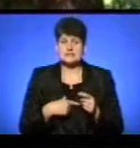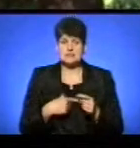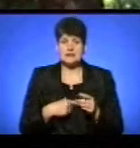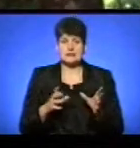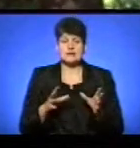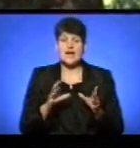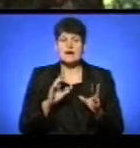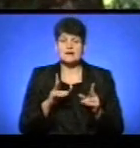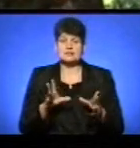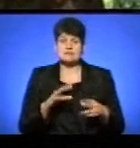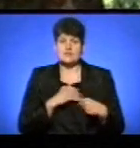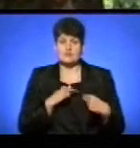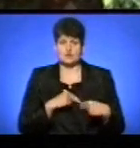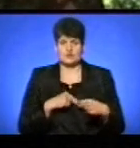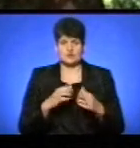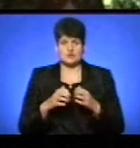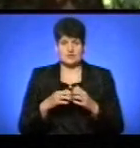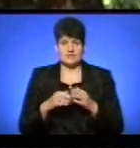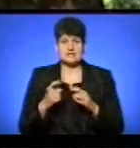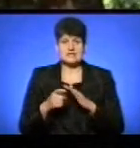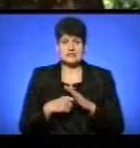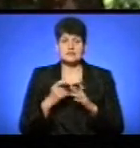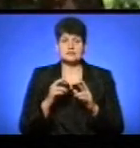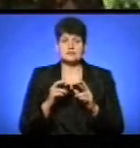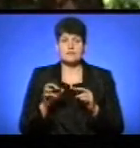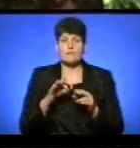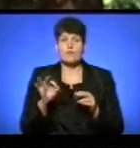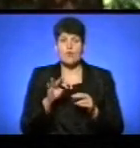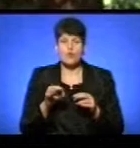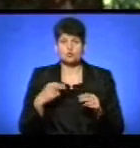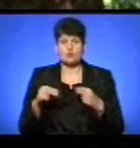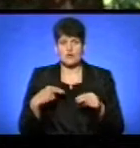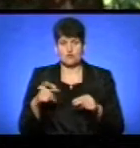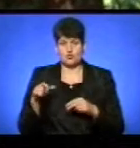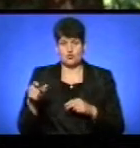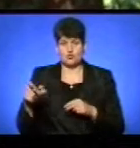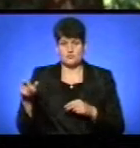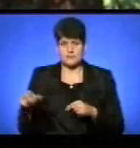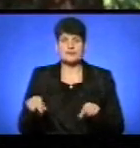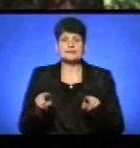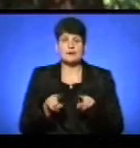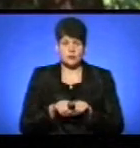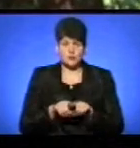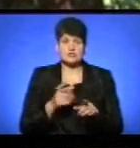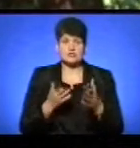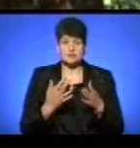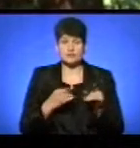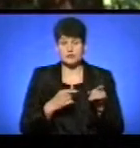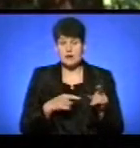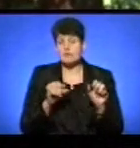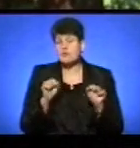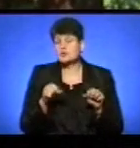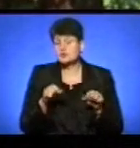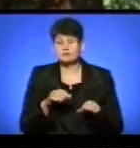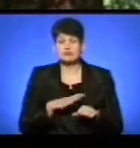співпрацювати з посередниками, вона дізналася інформацією про торгівлю людьми. І також, якщо вона, ймовірно,